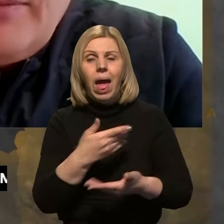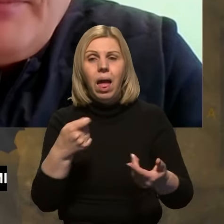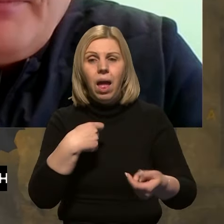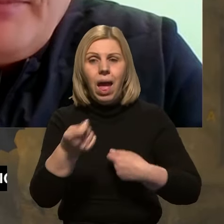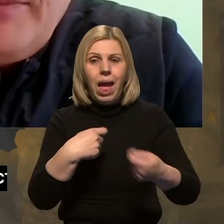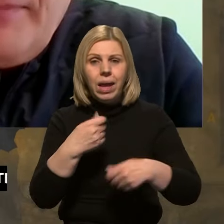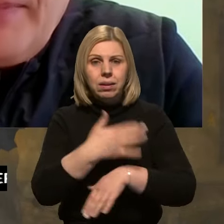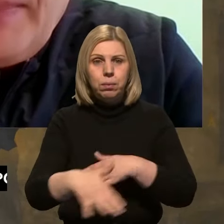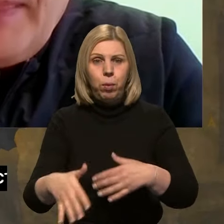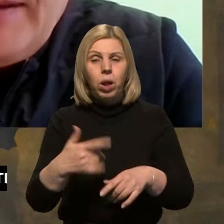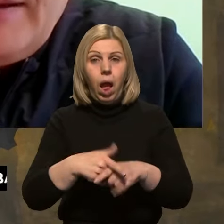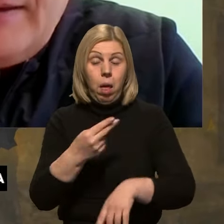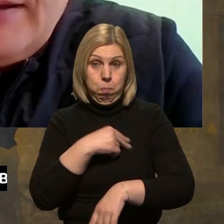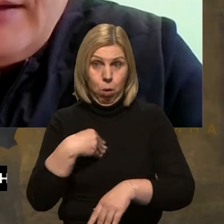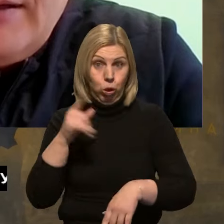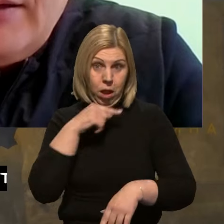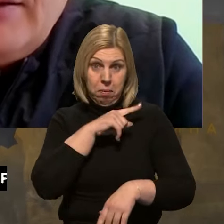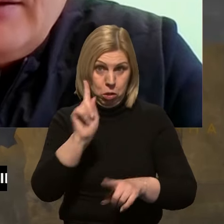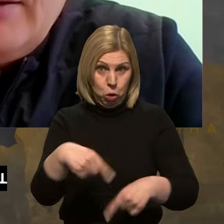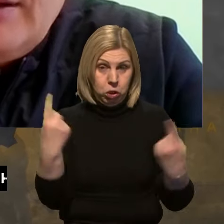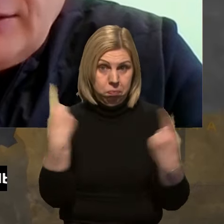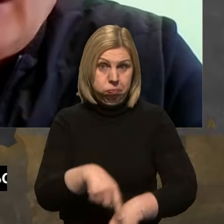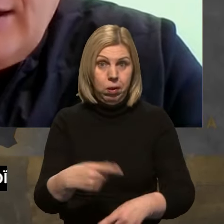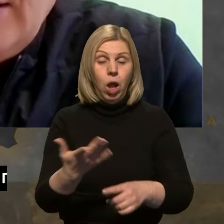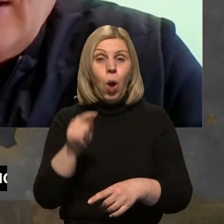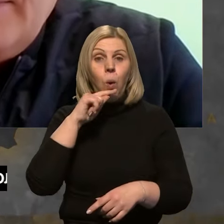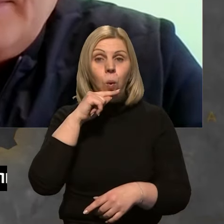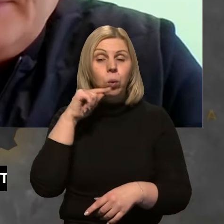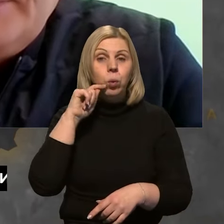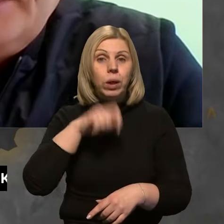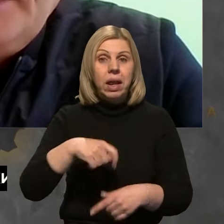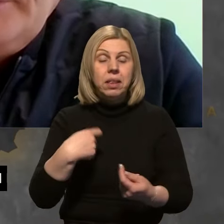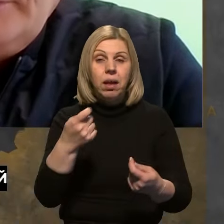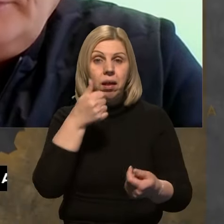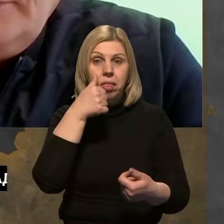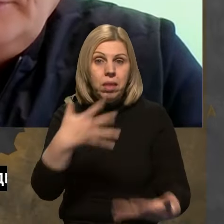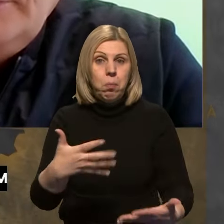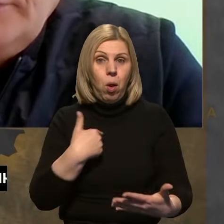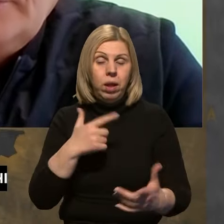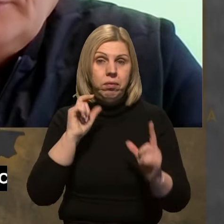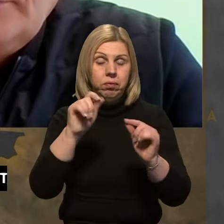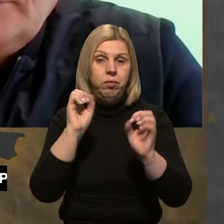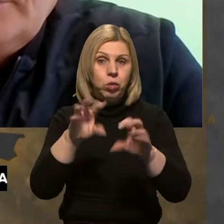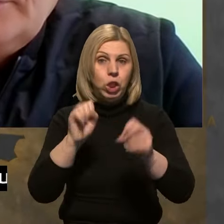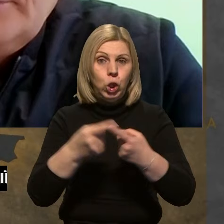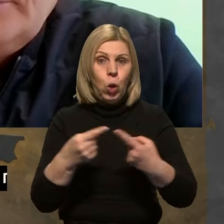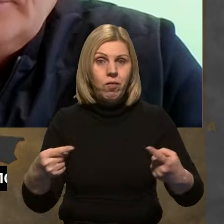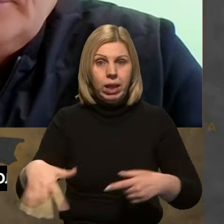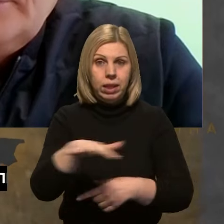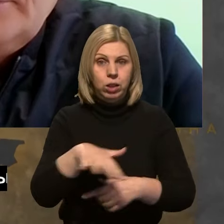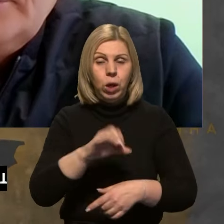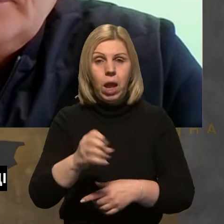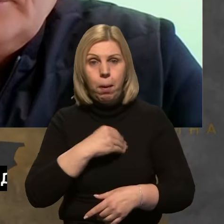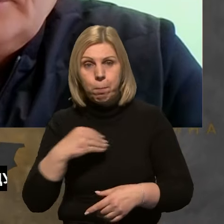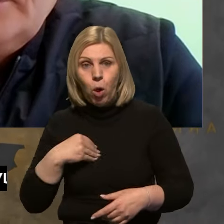імпорт. Так, але польська теж економіка від того страждала, що українські перевізники не могли ввозити товари на територію як і